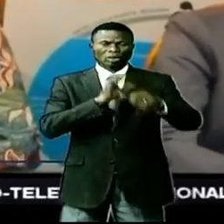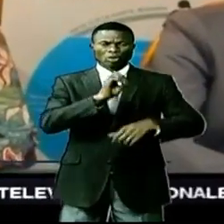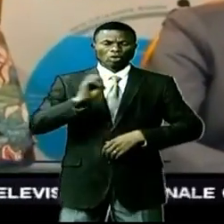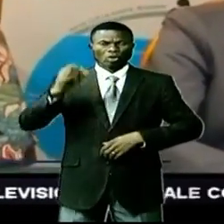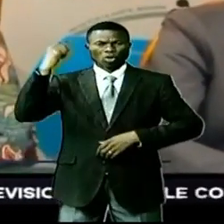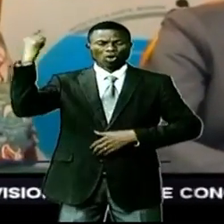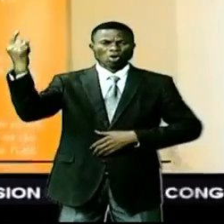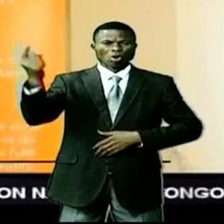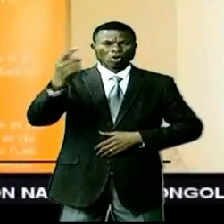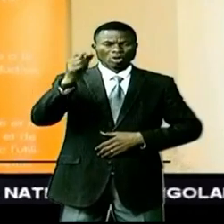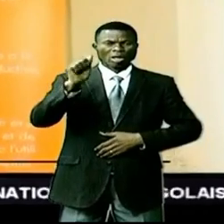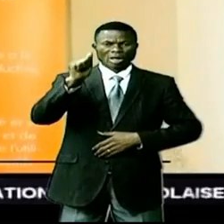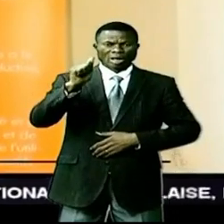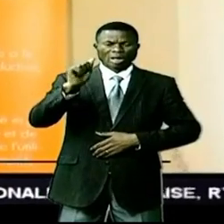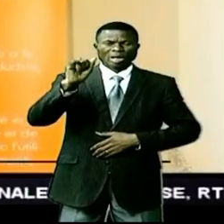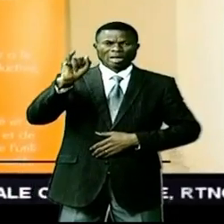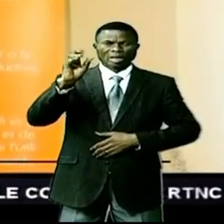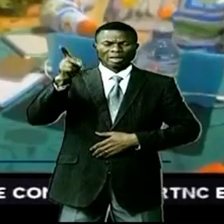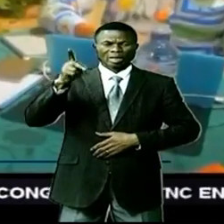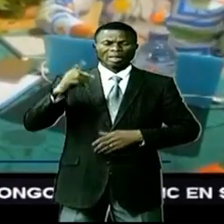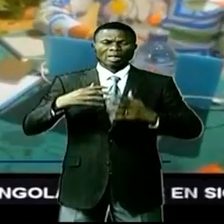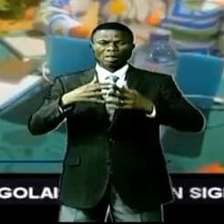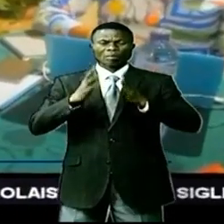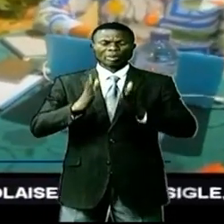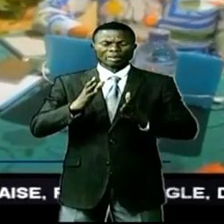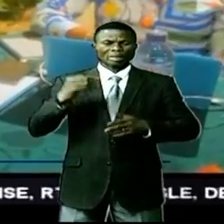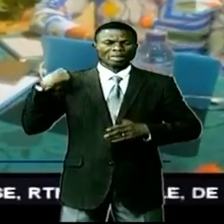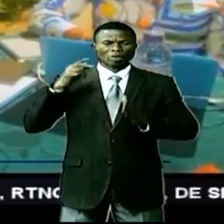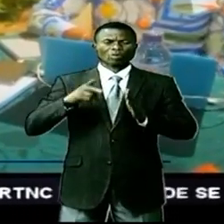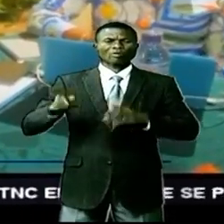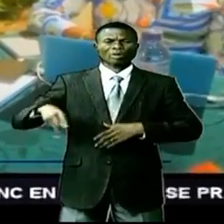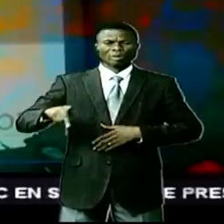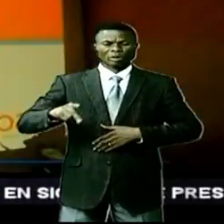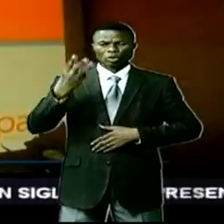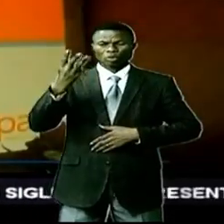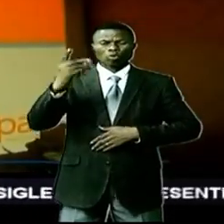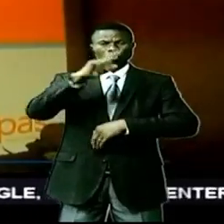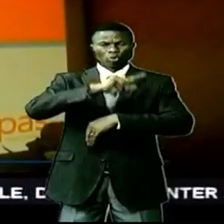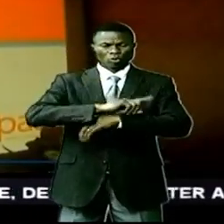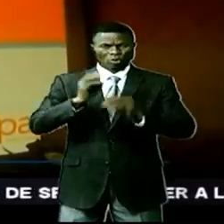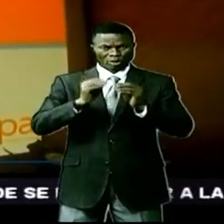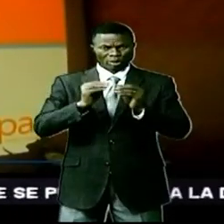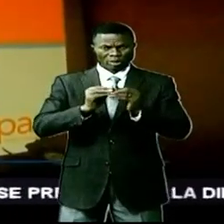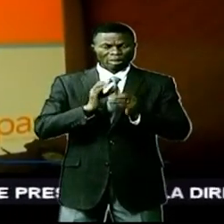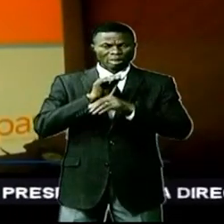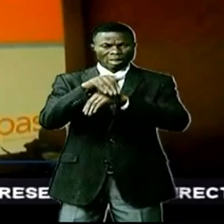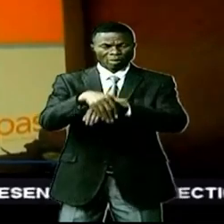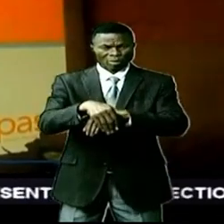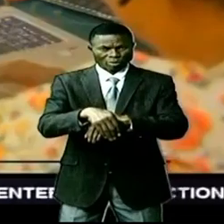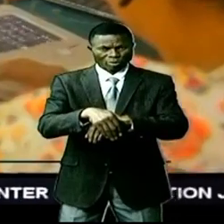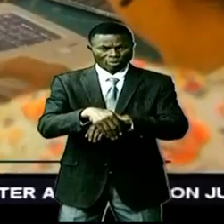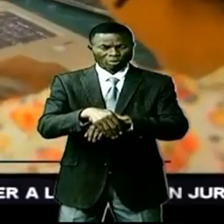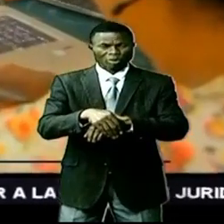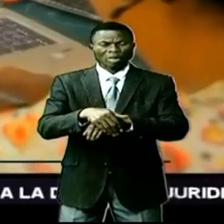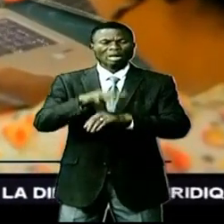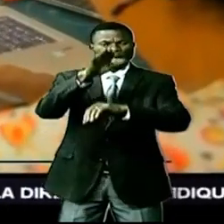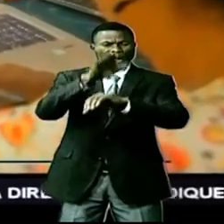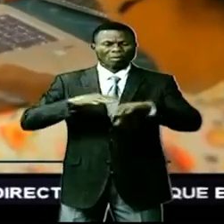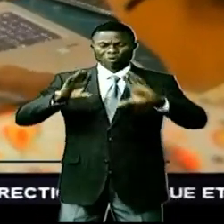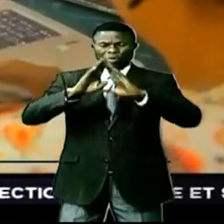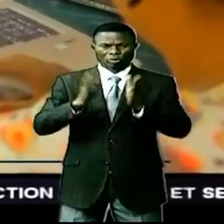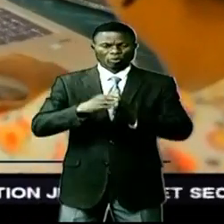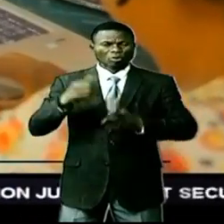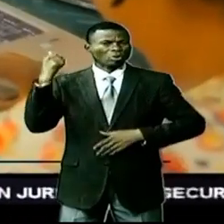internationale I-PAS, partenaire du gouvernement de la République. Programmé pour trois jours, cet atelier participatif regroupe les personnels